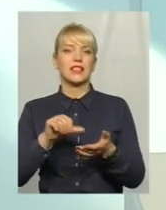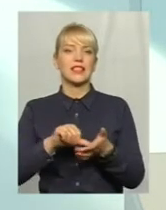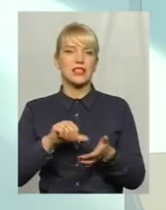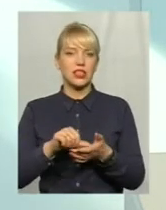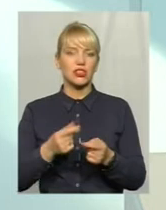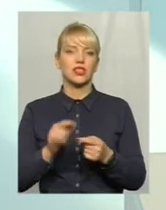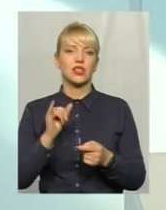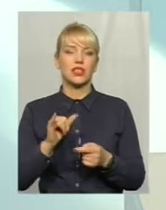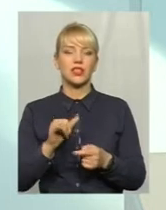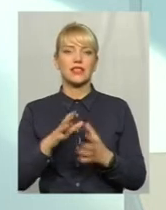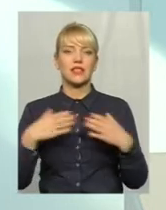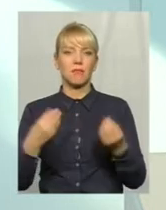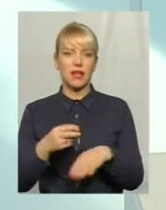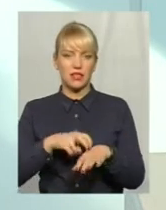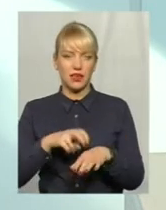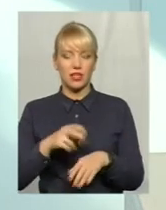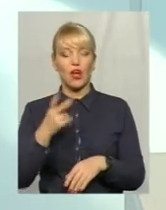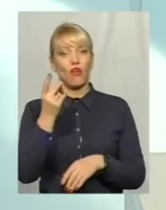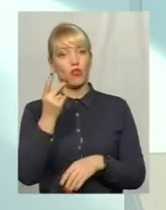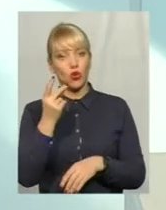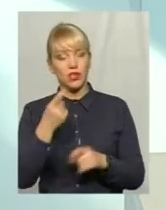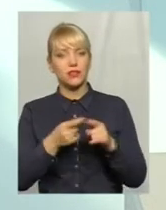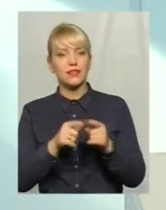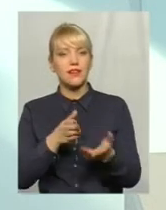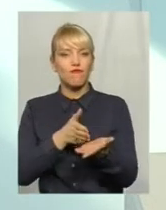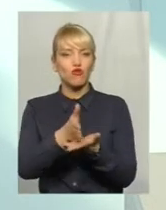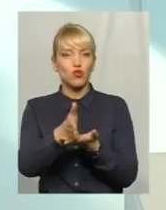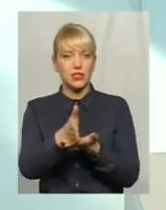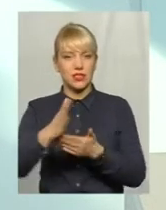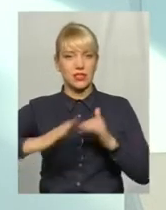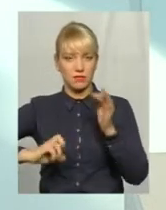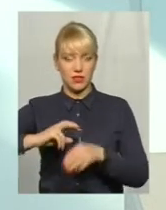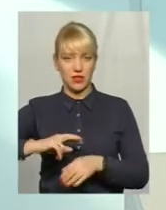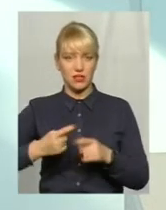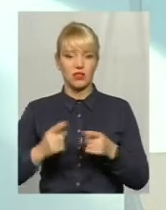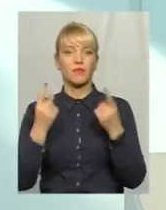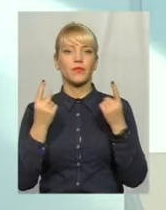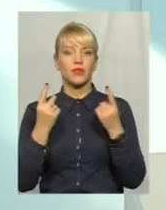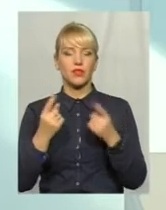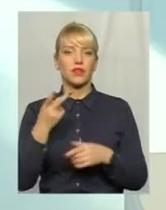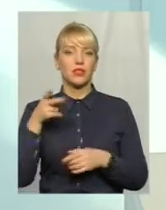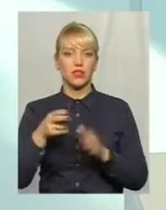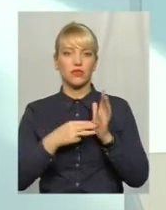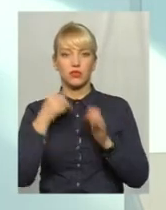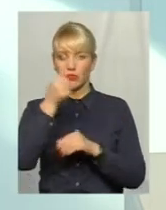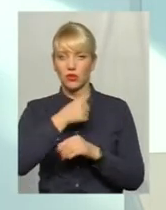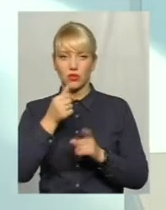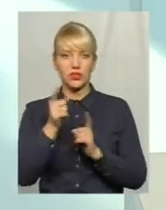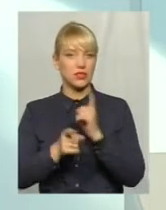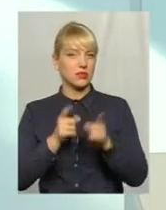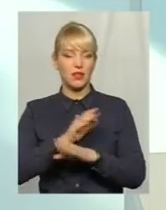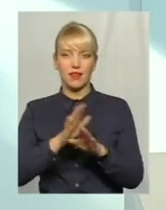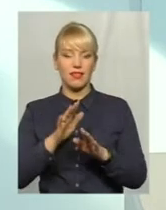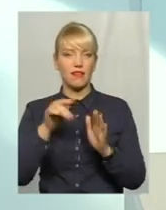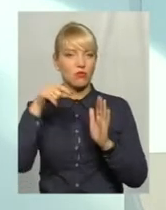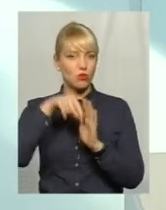Вторинної органки, тобто вузьких спеціалістів, суттєво 2008 році зміни не торкнуться.